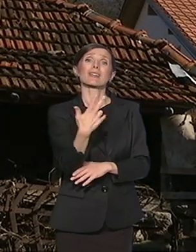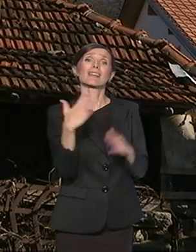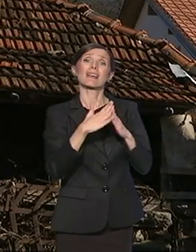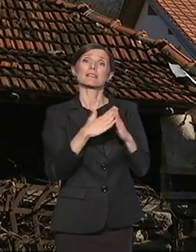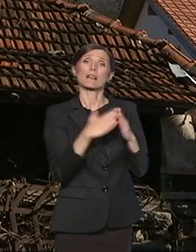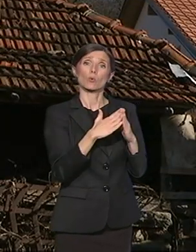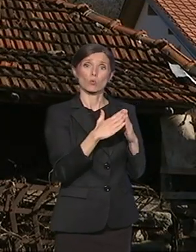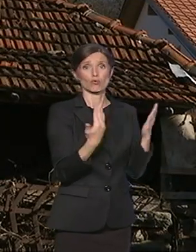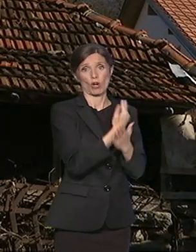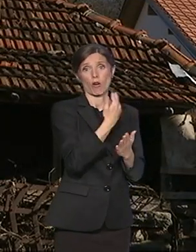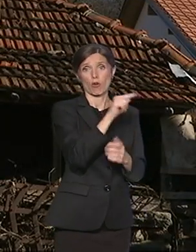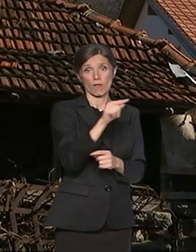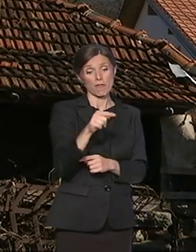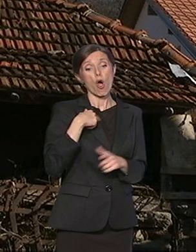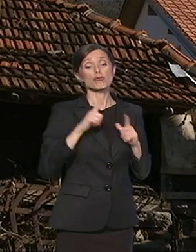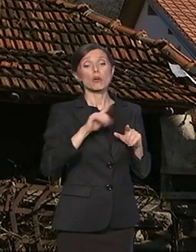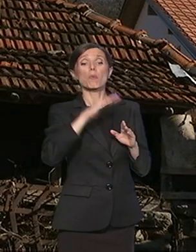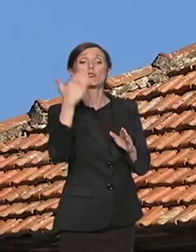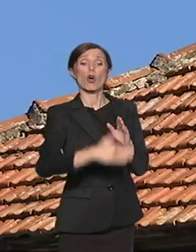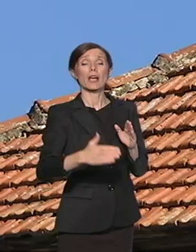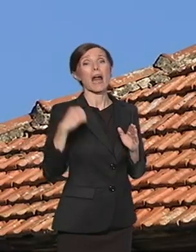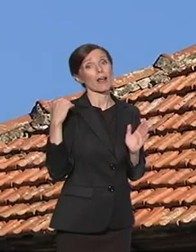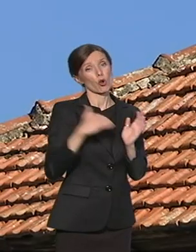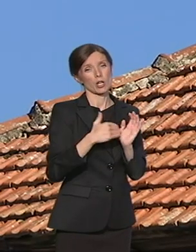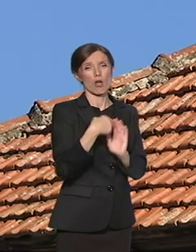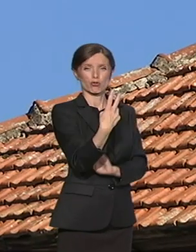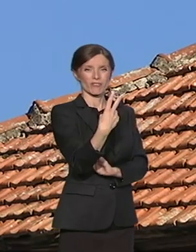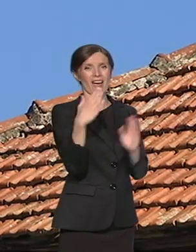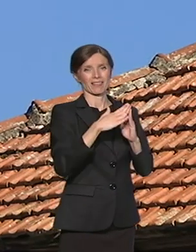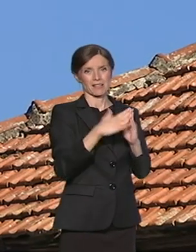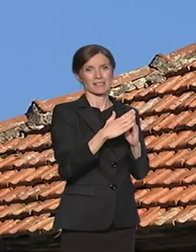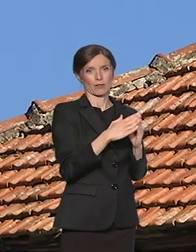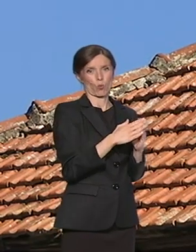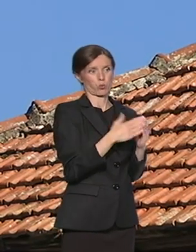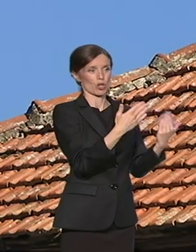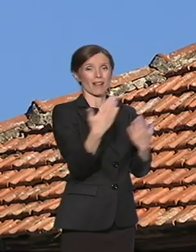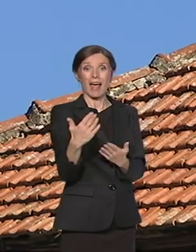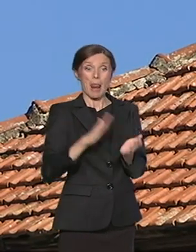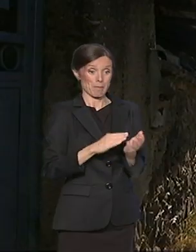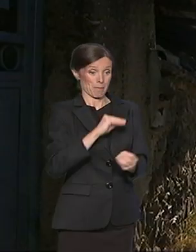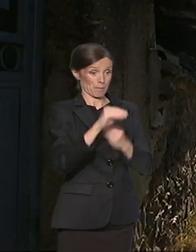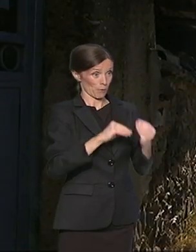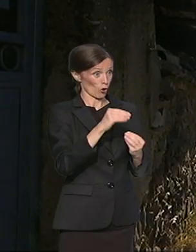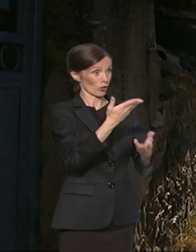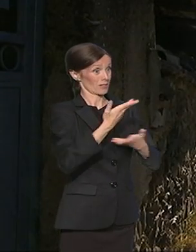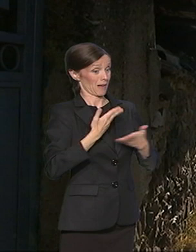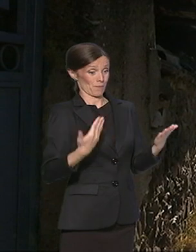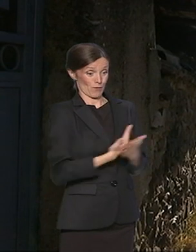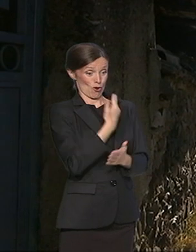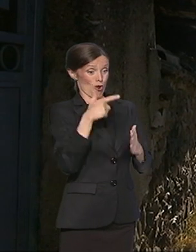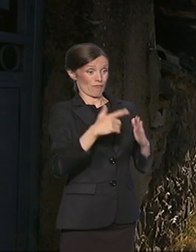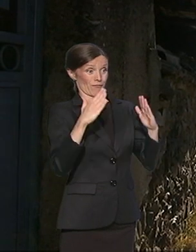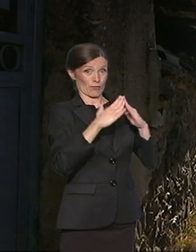kraja godine biti bar još 20-ta. Obezbeđivanjem novog porodicnog doma svaka porodica dobija i grant start-up kredite